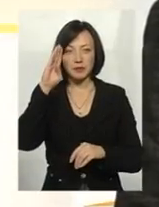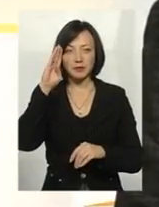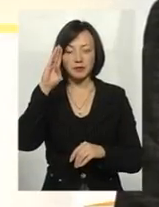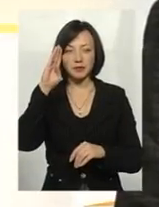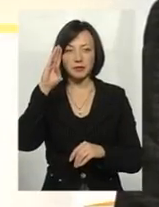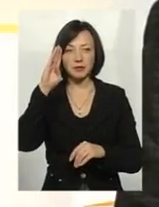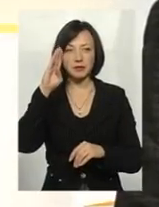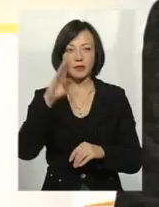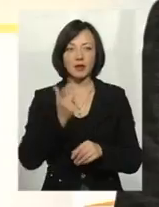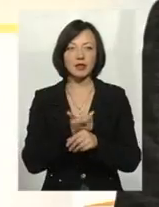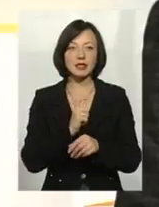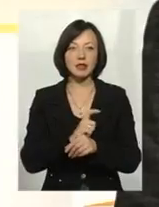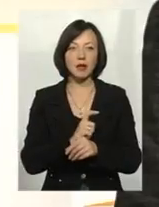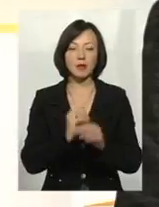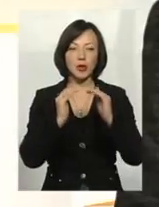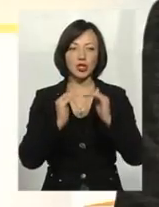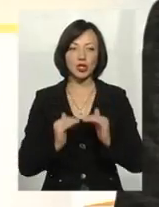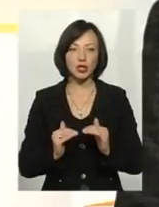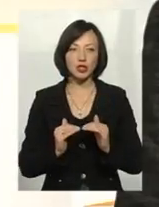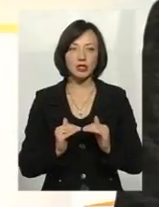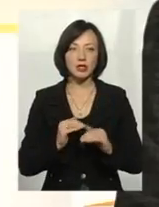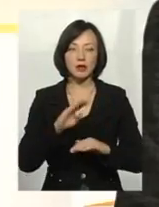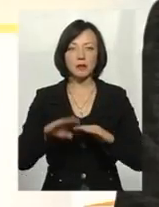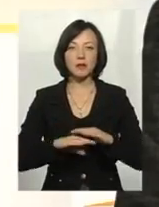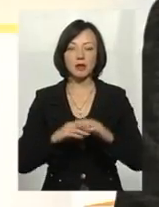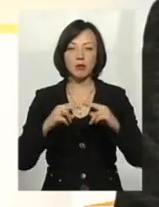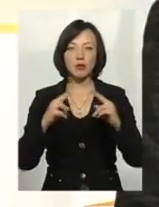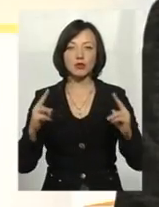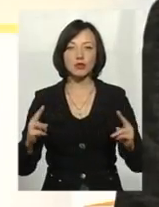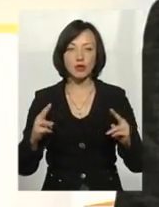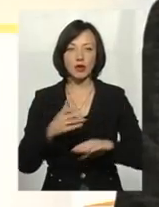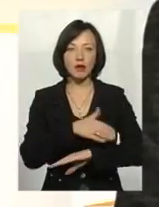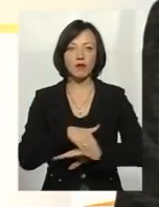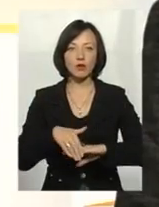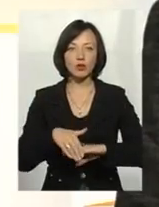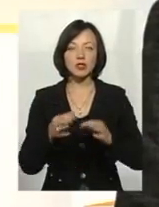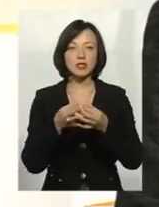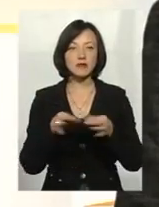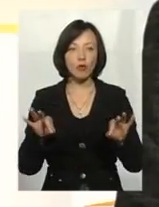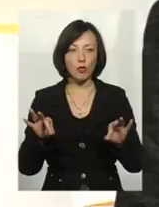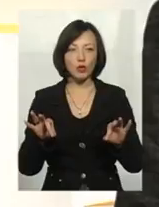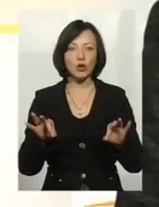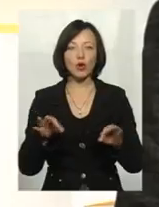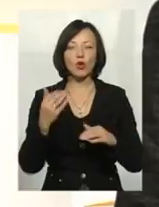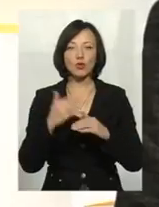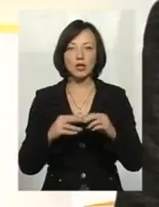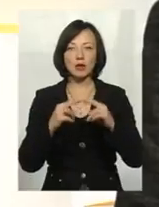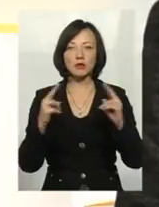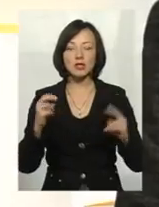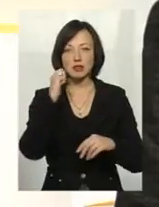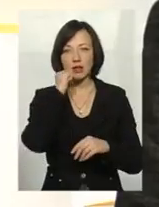кисню найнижчий під мостом на вулиці Свободи, вже на мості на